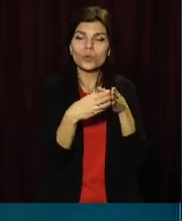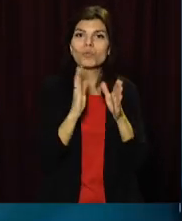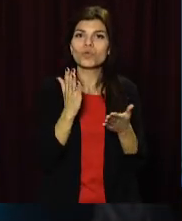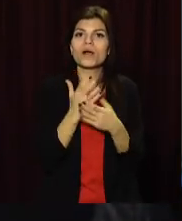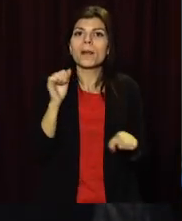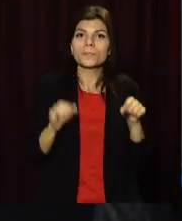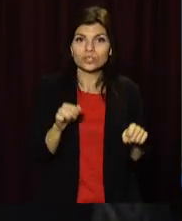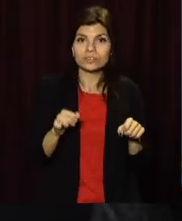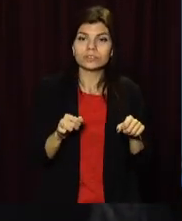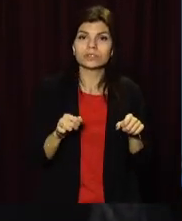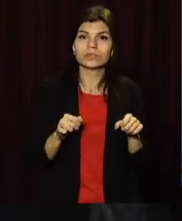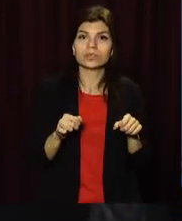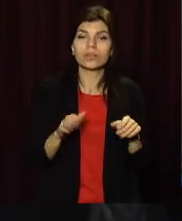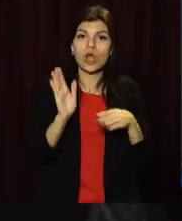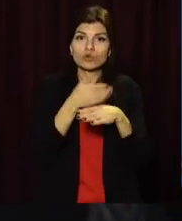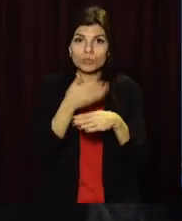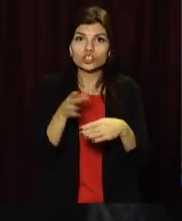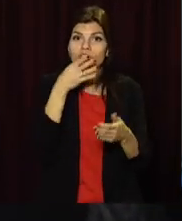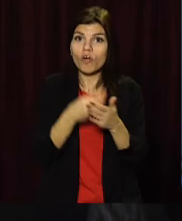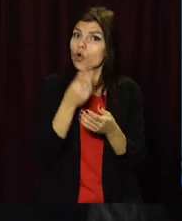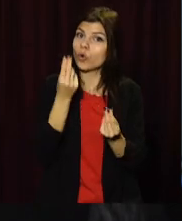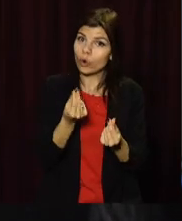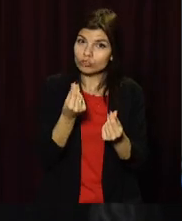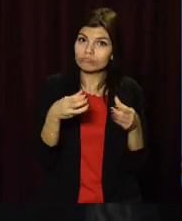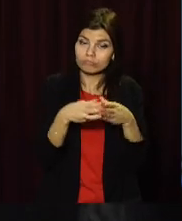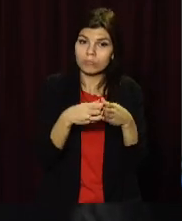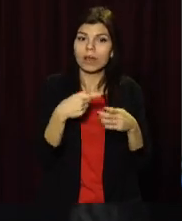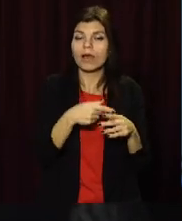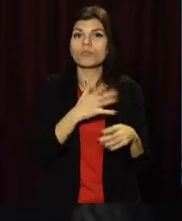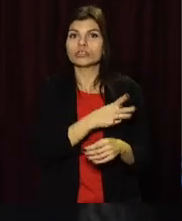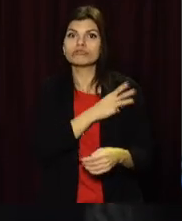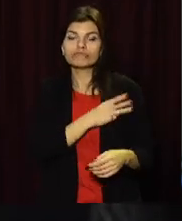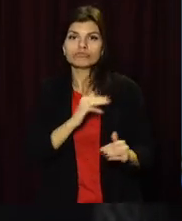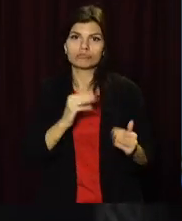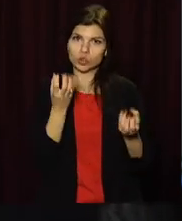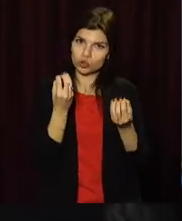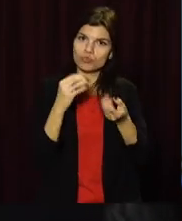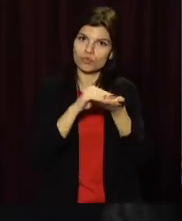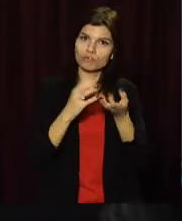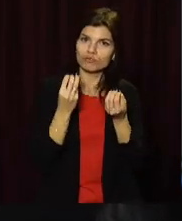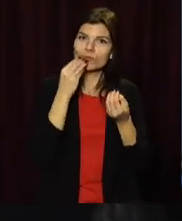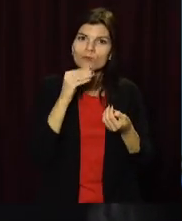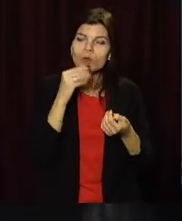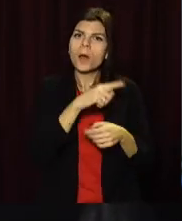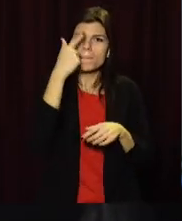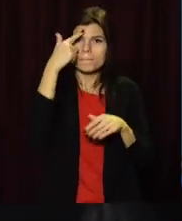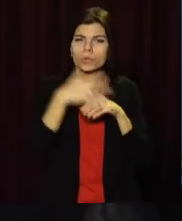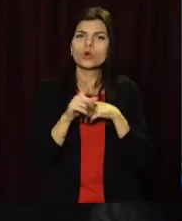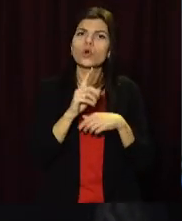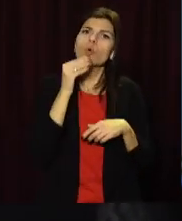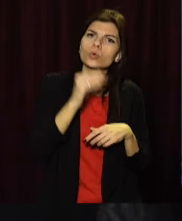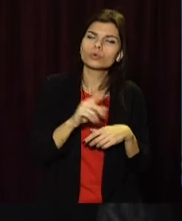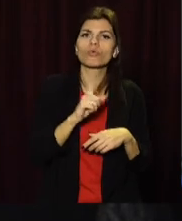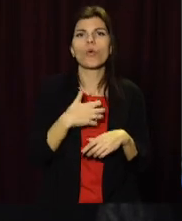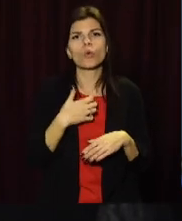можливість розпоряджатися своїми коштами. буде стимулювати дітей, вони розуміють, щось їм потрібно до групи, щось